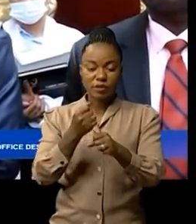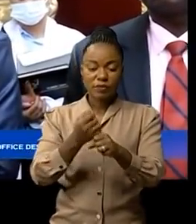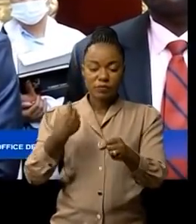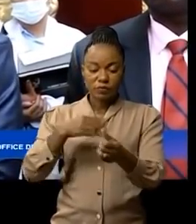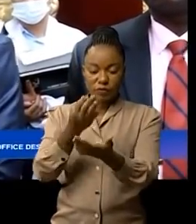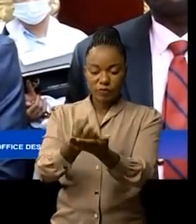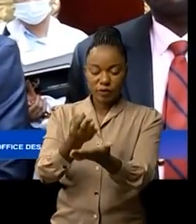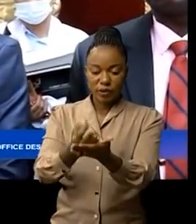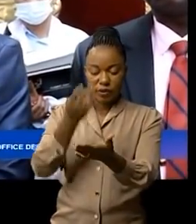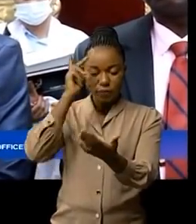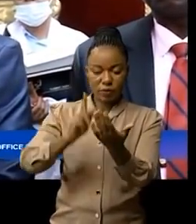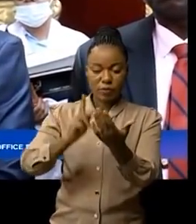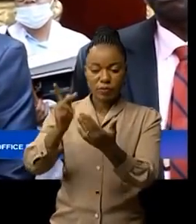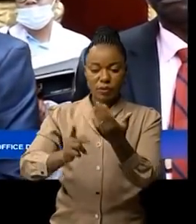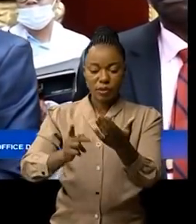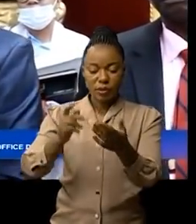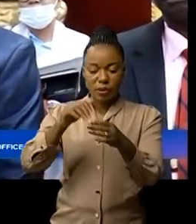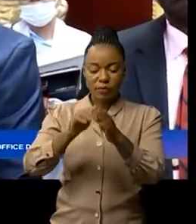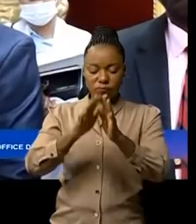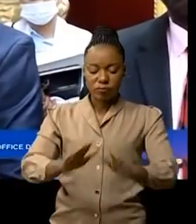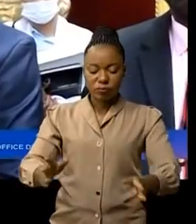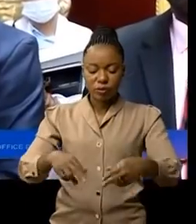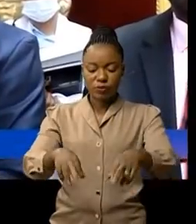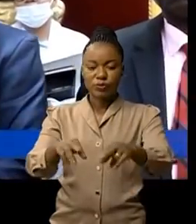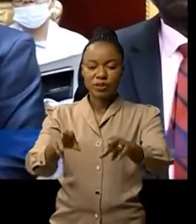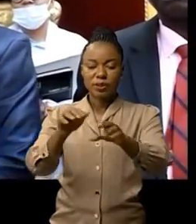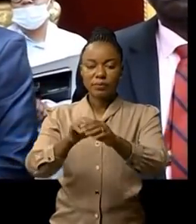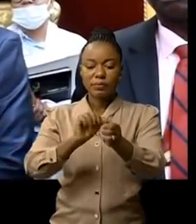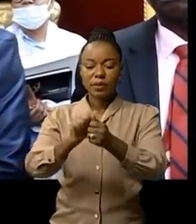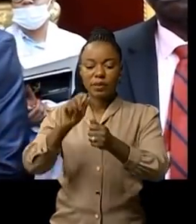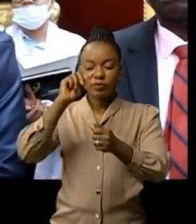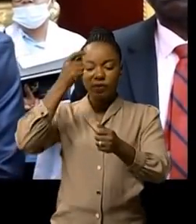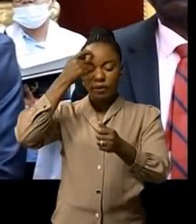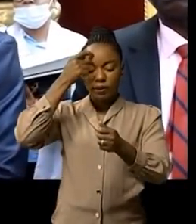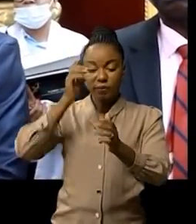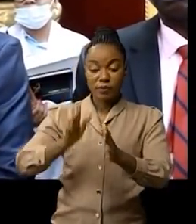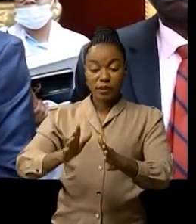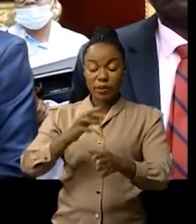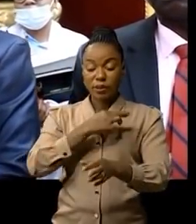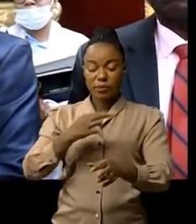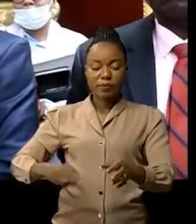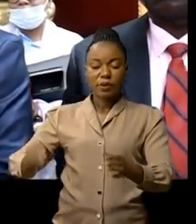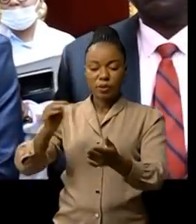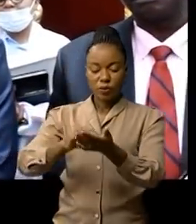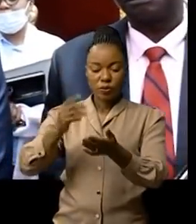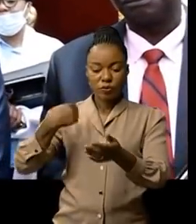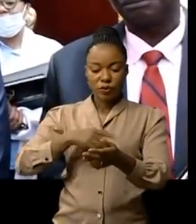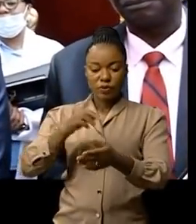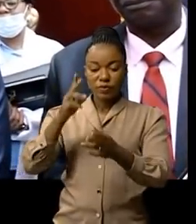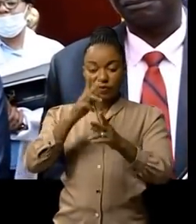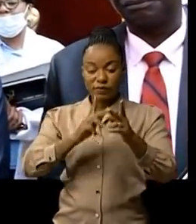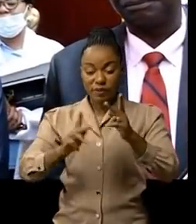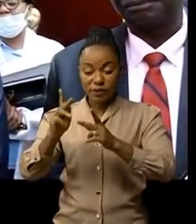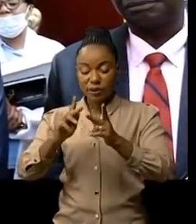le cadre du programme d'entretien routier par le gouvernement et la République et nous allons visiter tous les travaux des